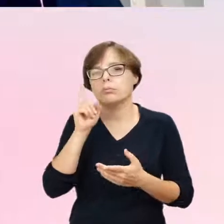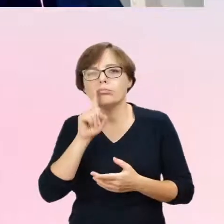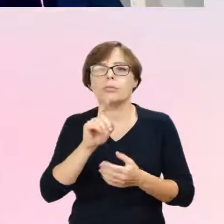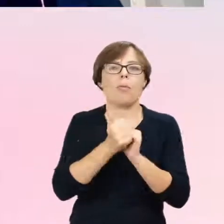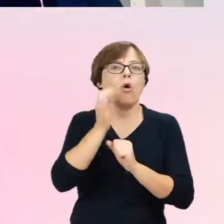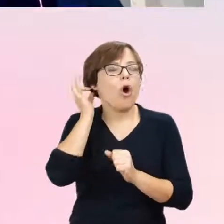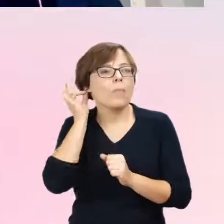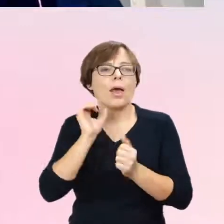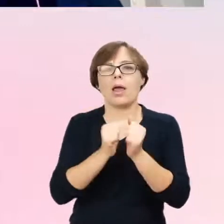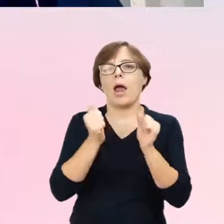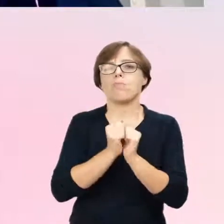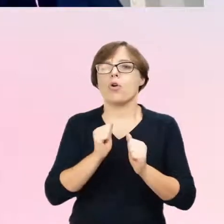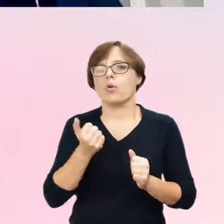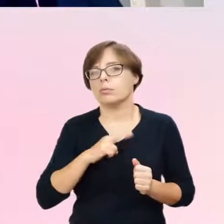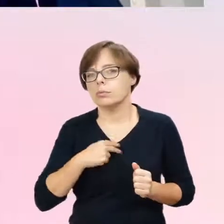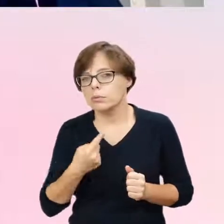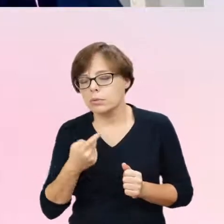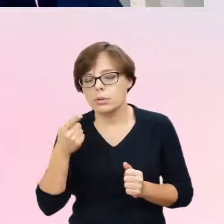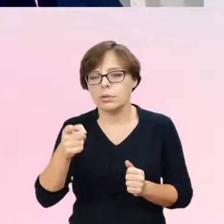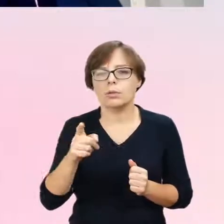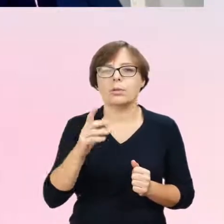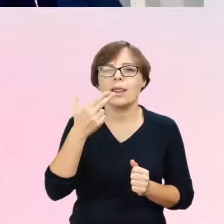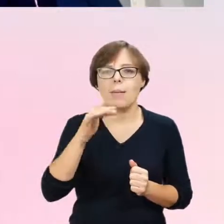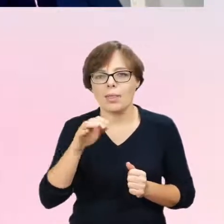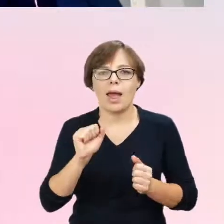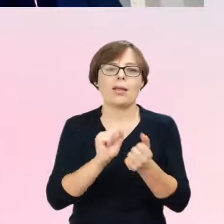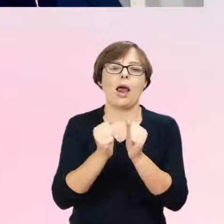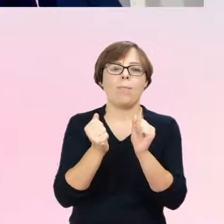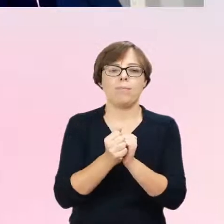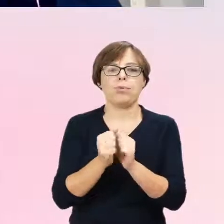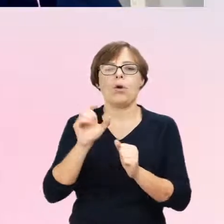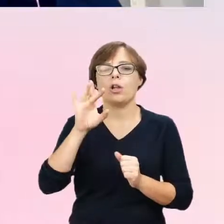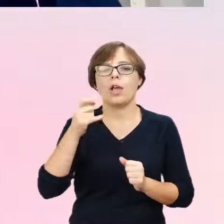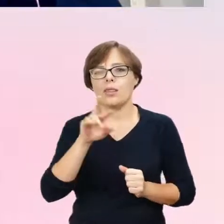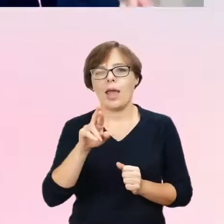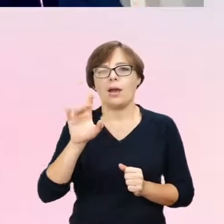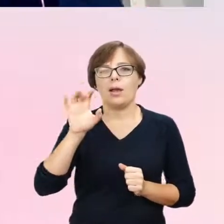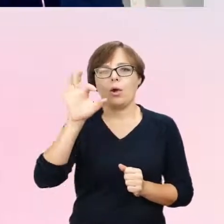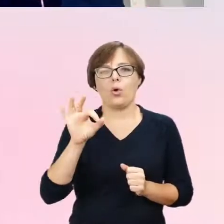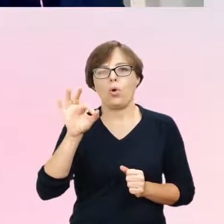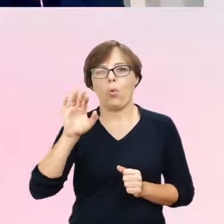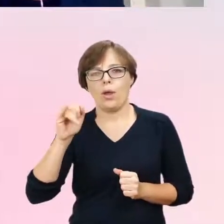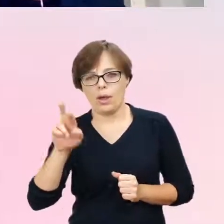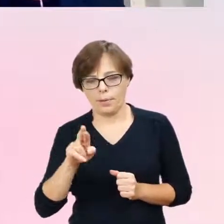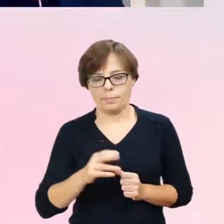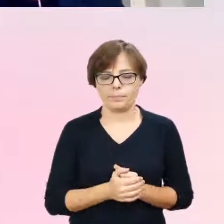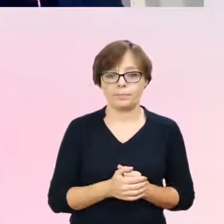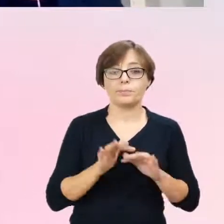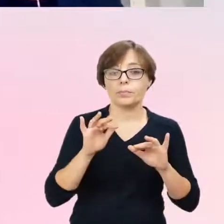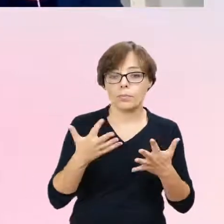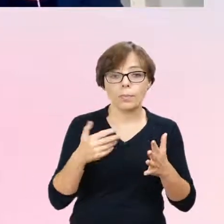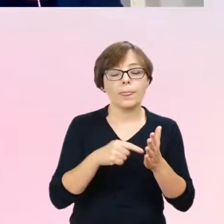No i tutaj ważne, że tranzycja może wiązać się z leczeniem, ale nie zawsze się z nim wiąże, tak? Czyli może tutaj wchodzić ten element